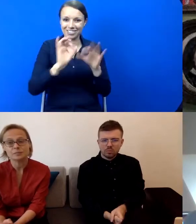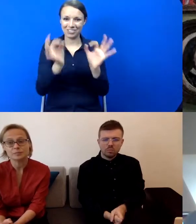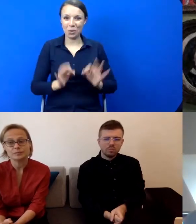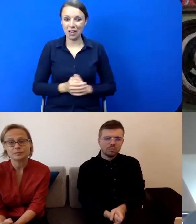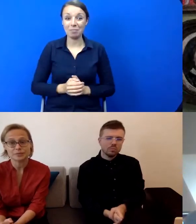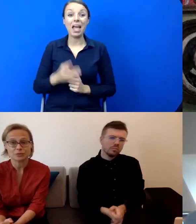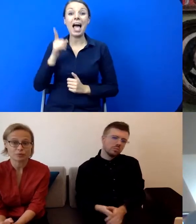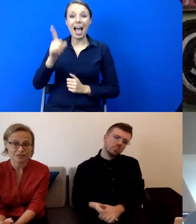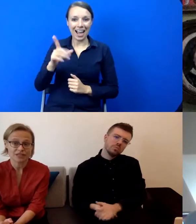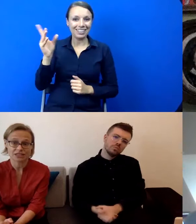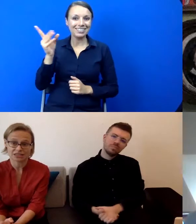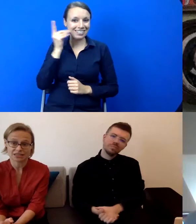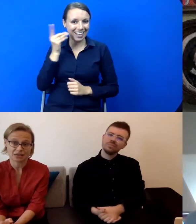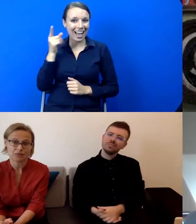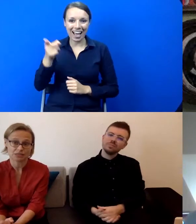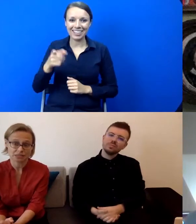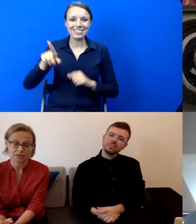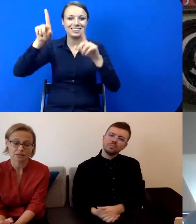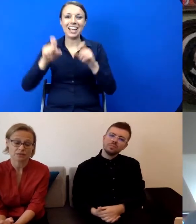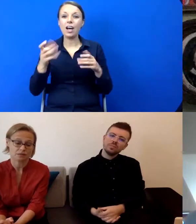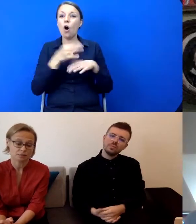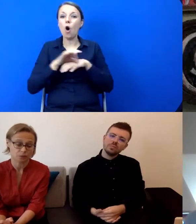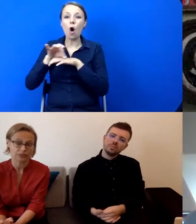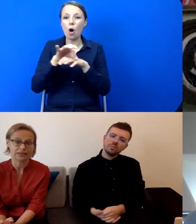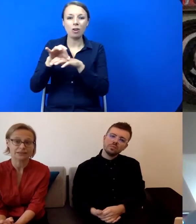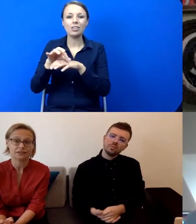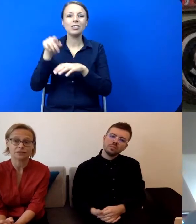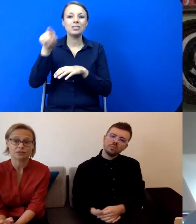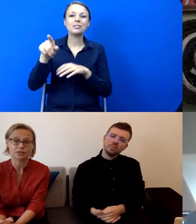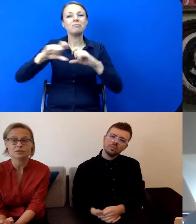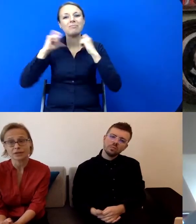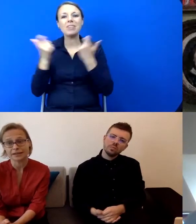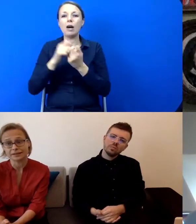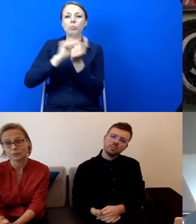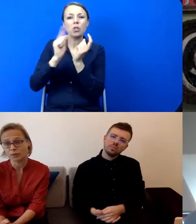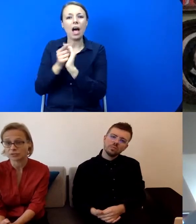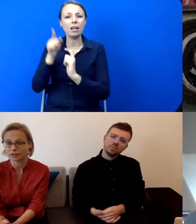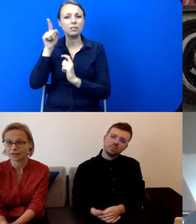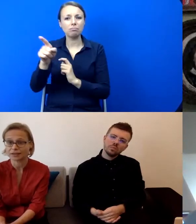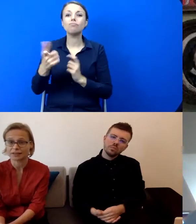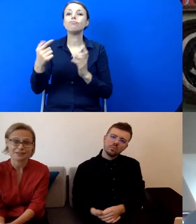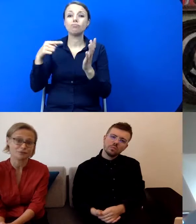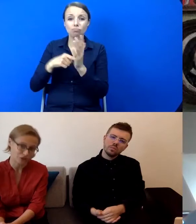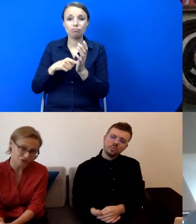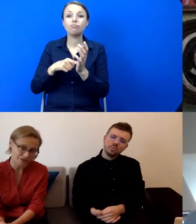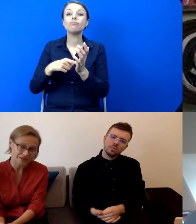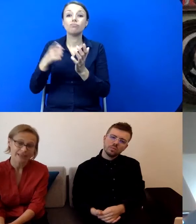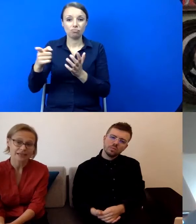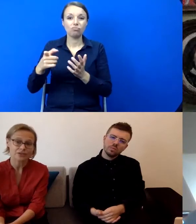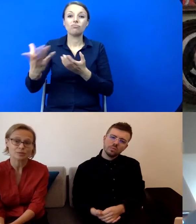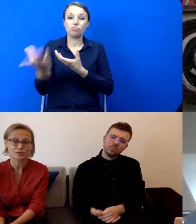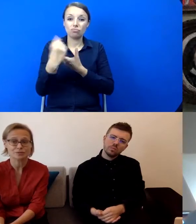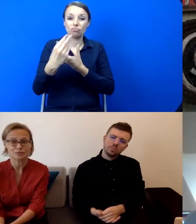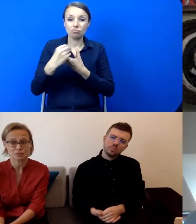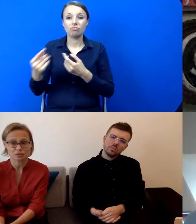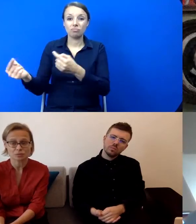zaczął prowadzić taki stały cykl spotkań, które są z kolei tłumaczone na język foniczny, tak